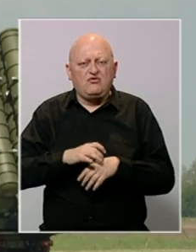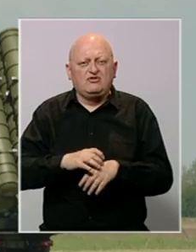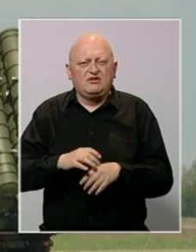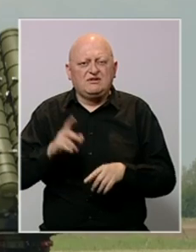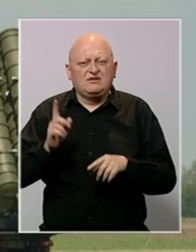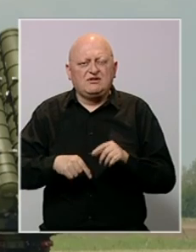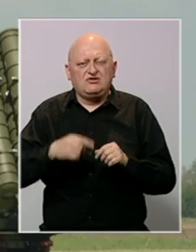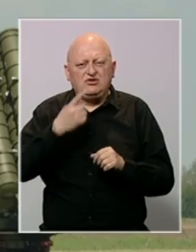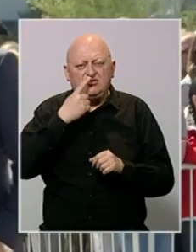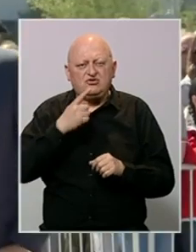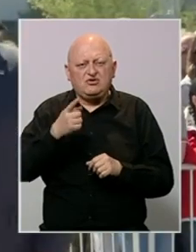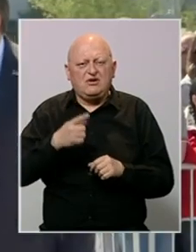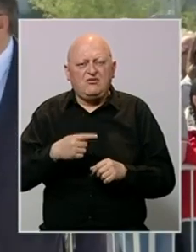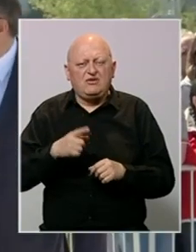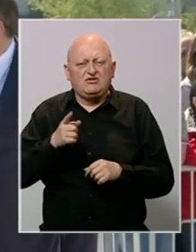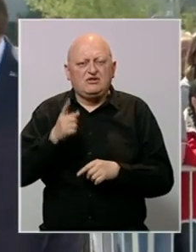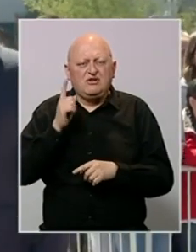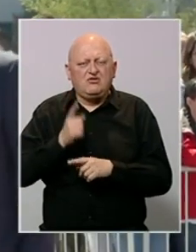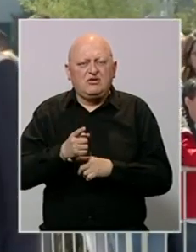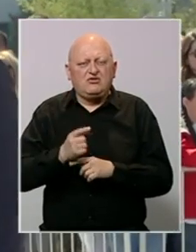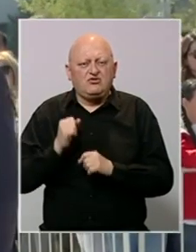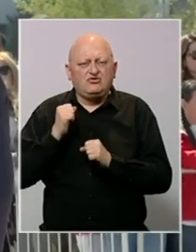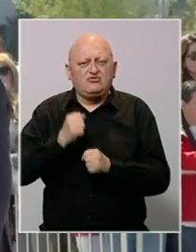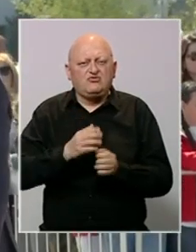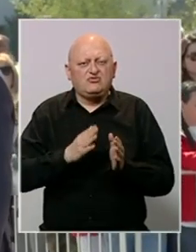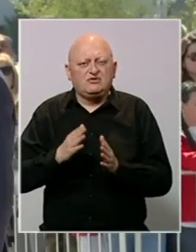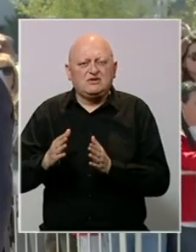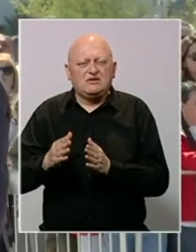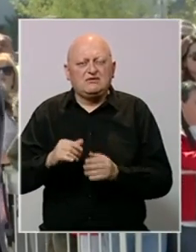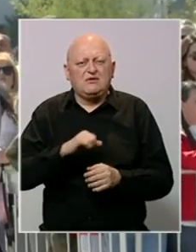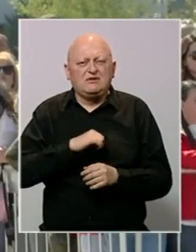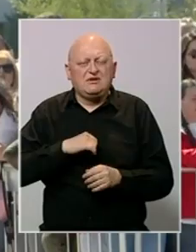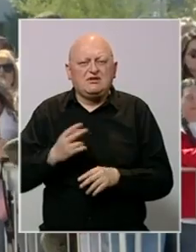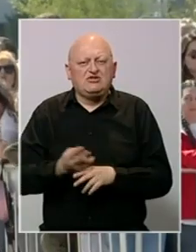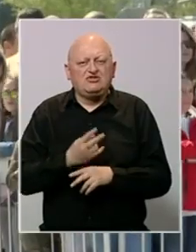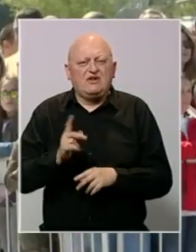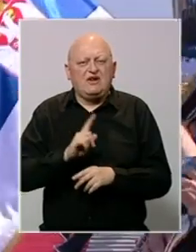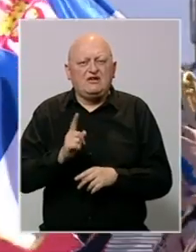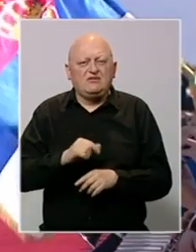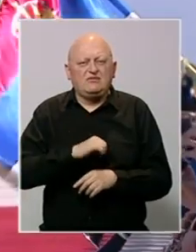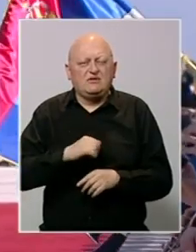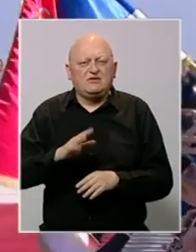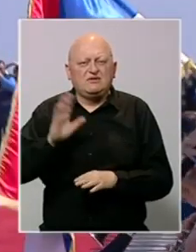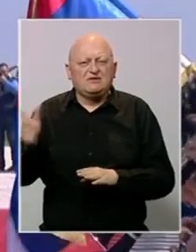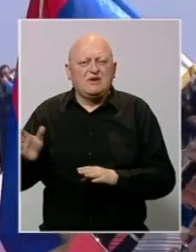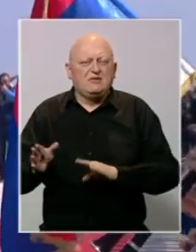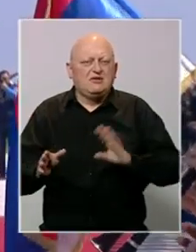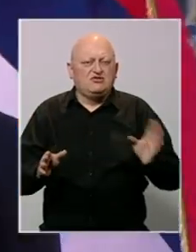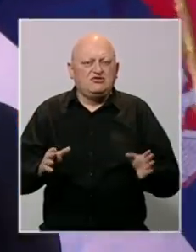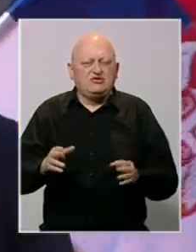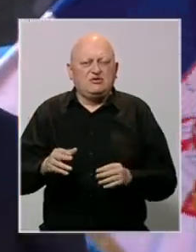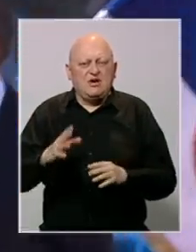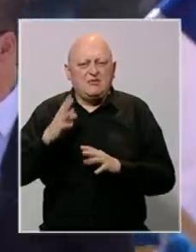uvođenje sankcija Rusiji te je naveo da će odluke donositi u skladu sa interesima zemlje, a ne u interesu zapadnih i